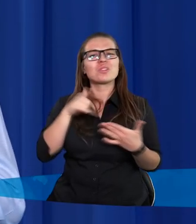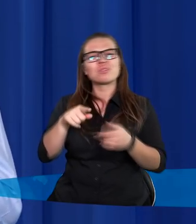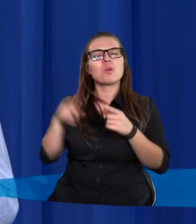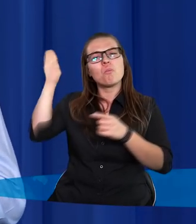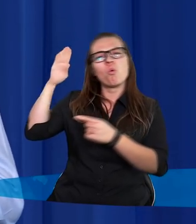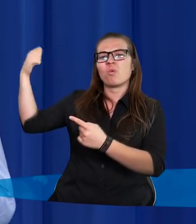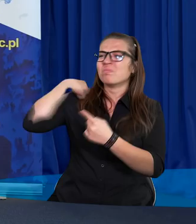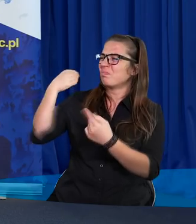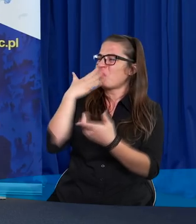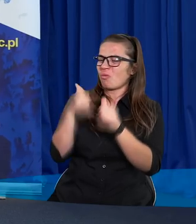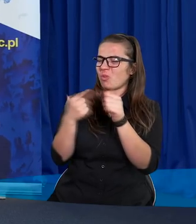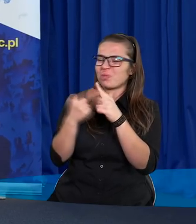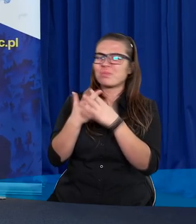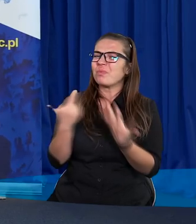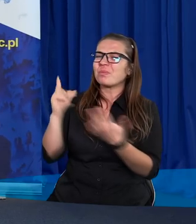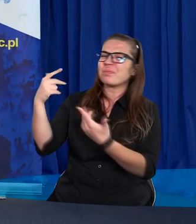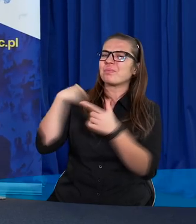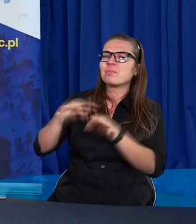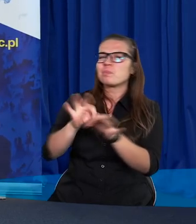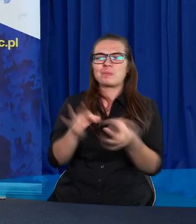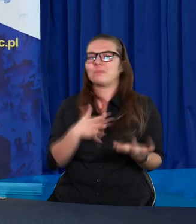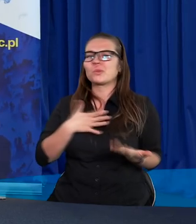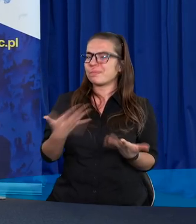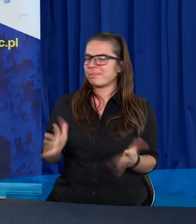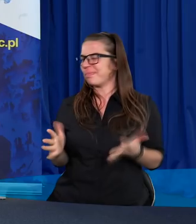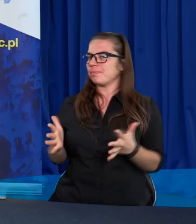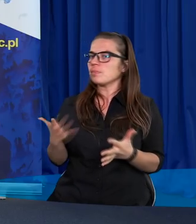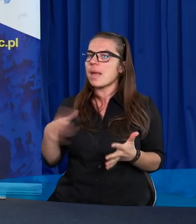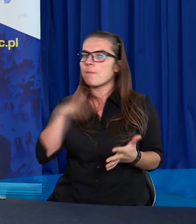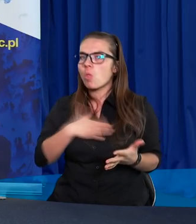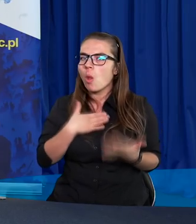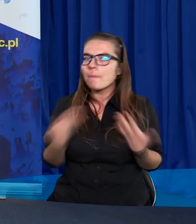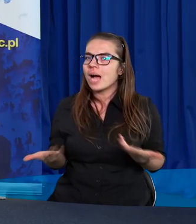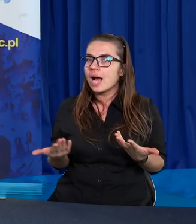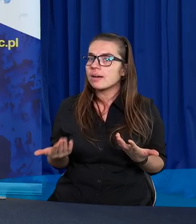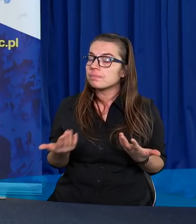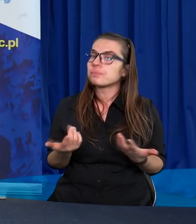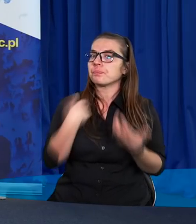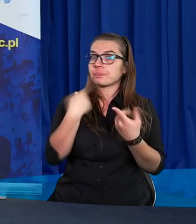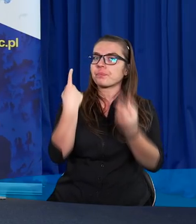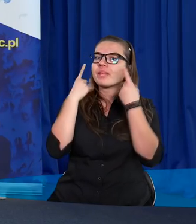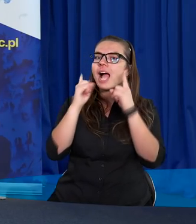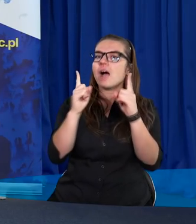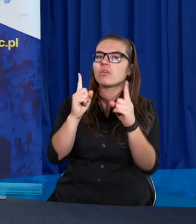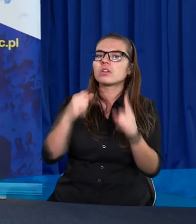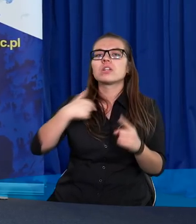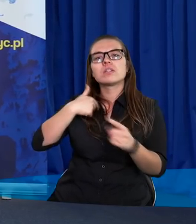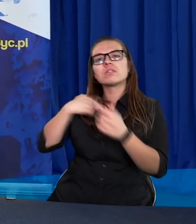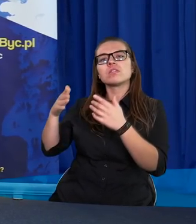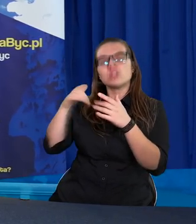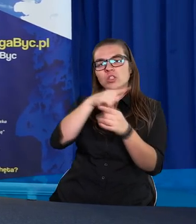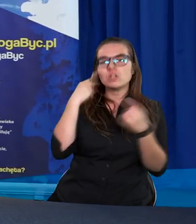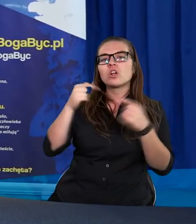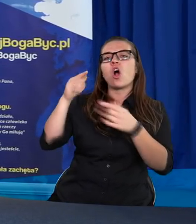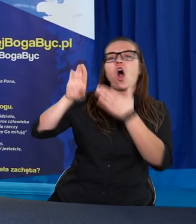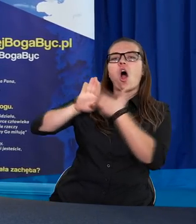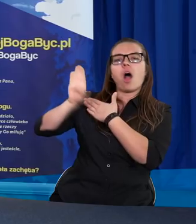nadać jej życiu? Nie podobają jej się Jego wskazania? Zauważyłem, że odsuwa się wtedy od Boga. Nie